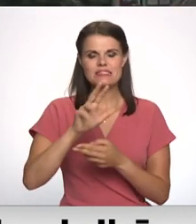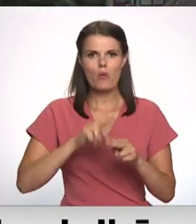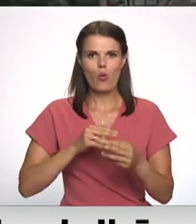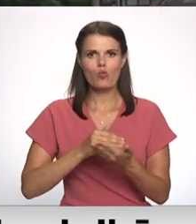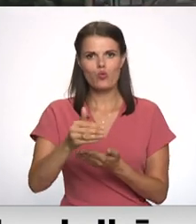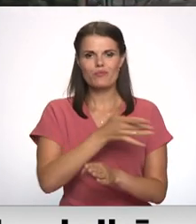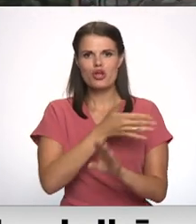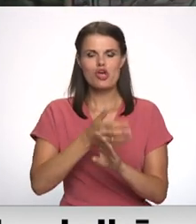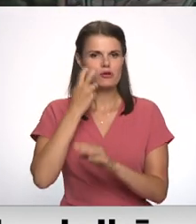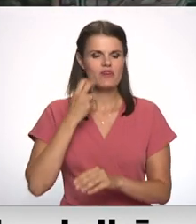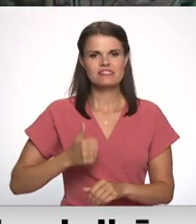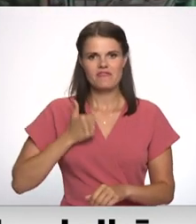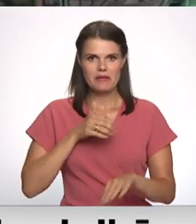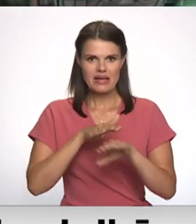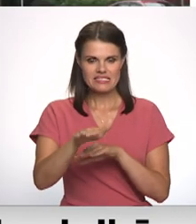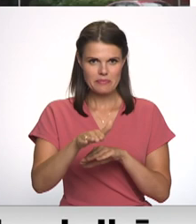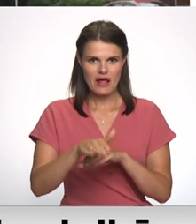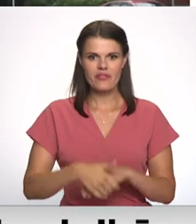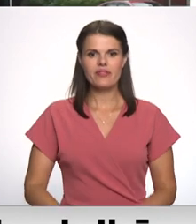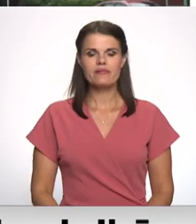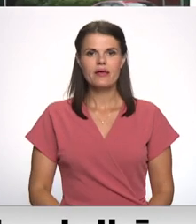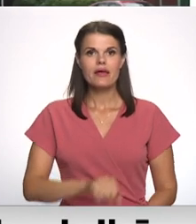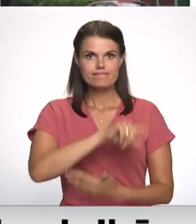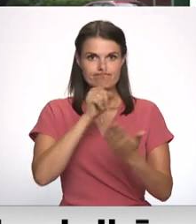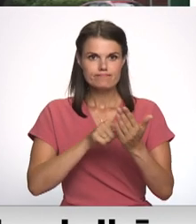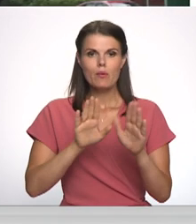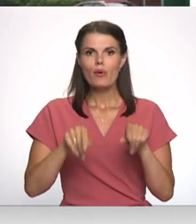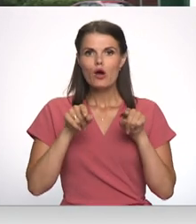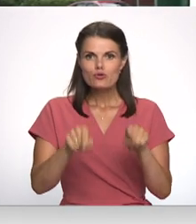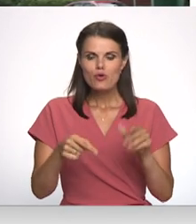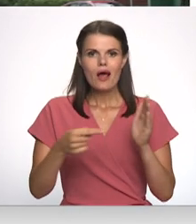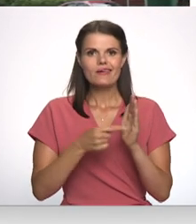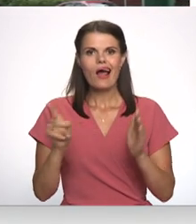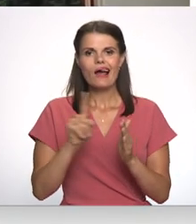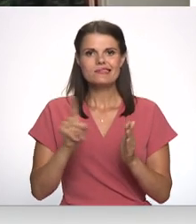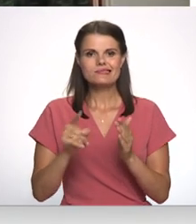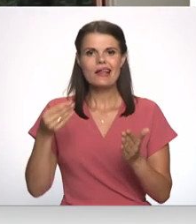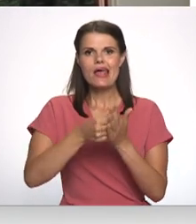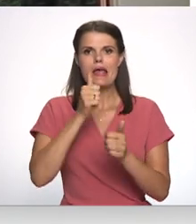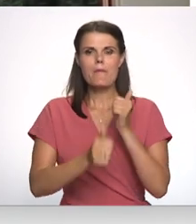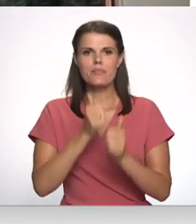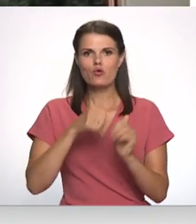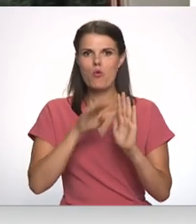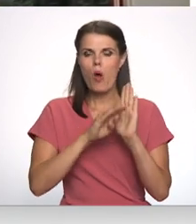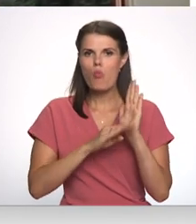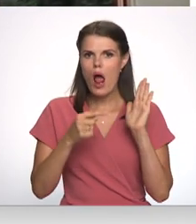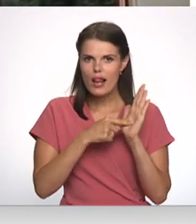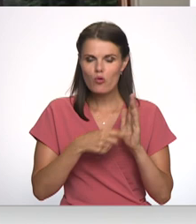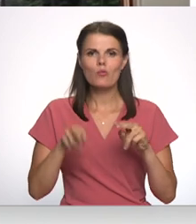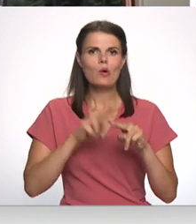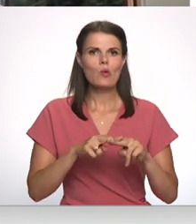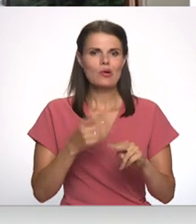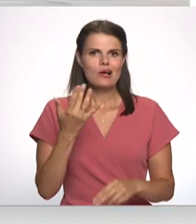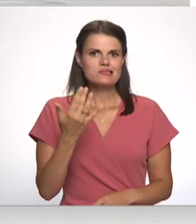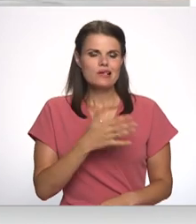ličinājais pakalpojums sniedzējs. Te ir jautājums par to, kāds ir iepirkuma nolikums bijis, un cik ļoti